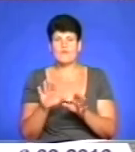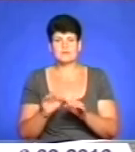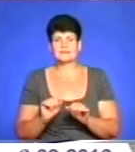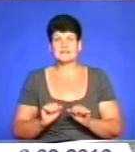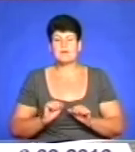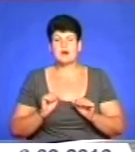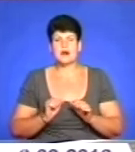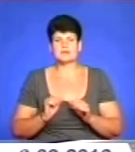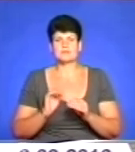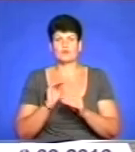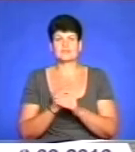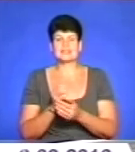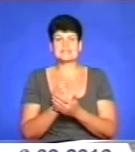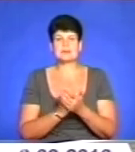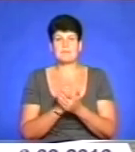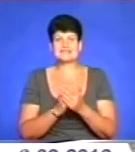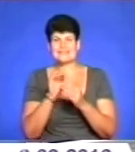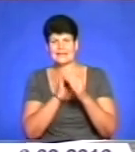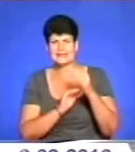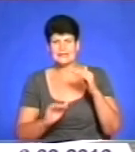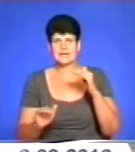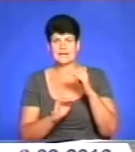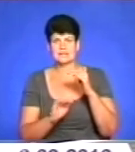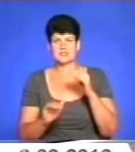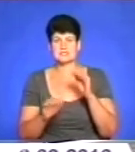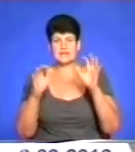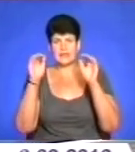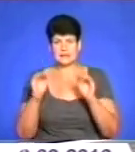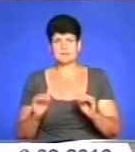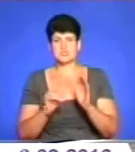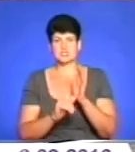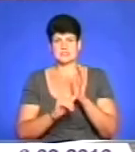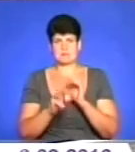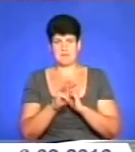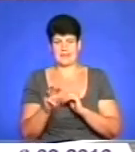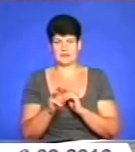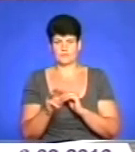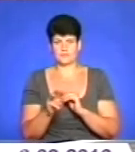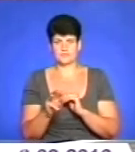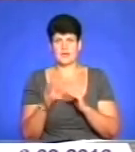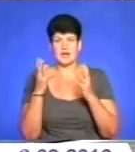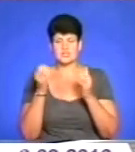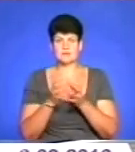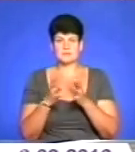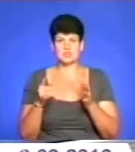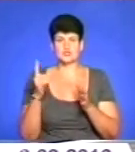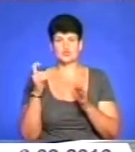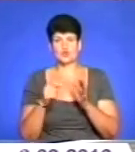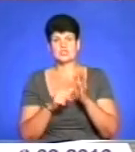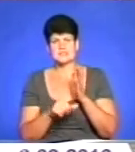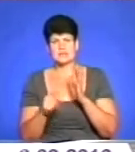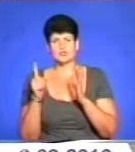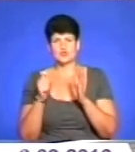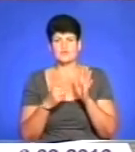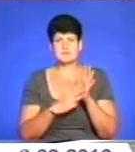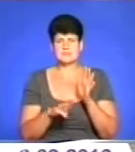поповнити запаси нижніх горизонтів. А нижніх горизонтів – глибше 60 метрів, а ще більше – це 160-180 метрів.